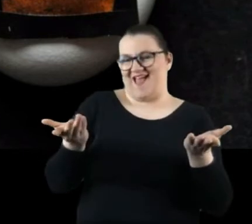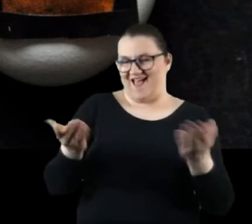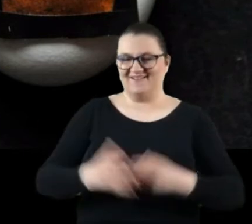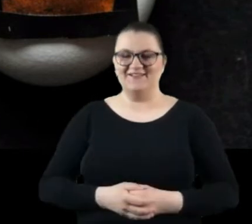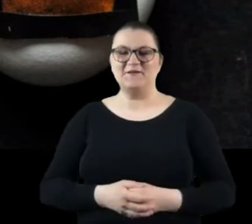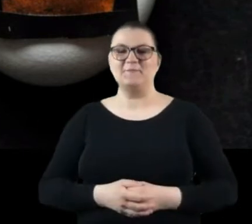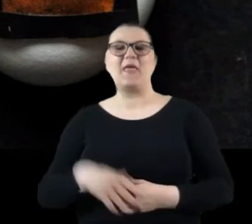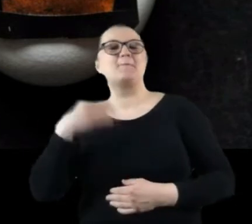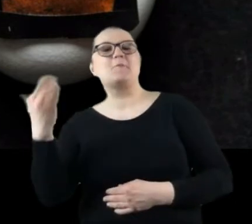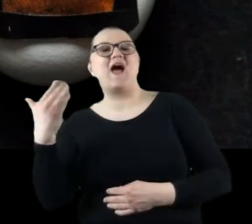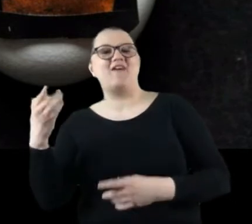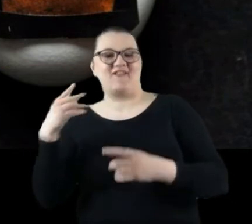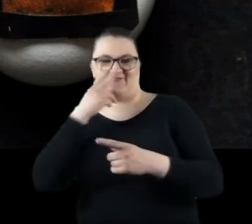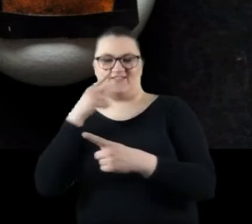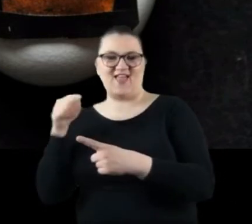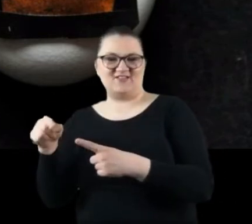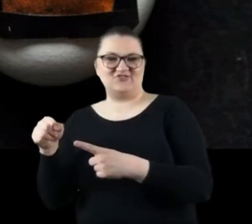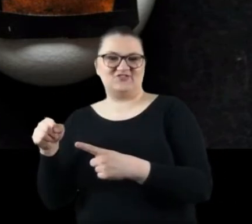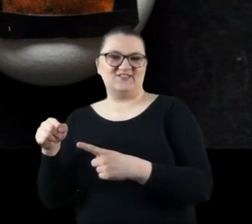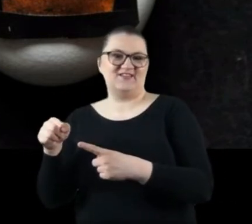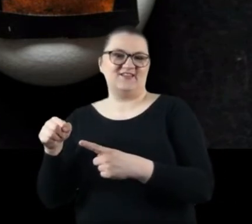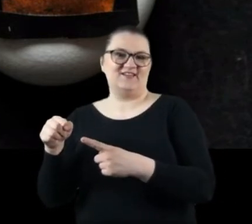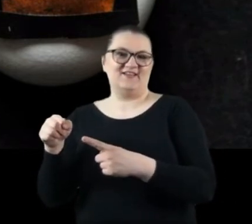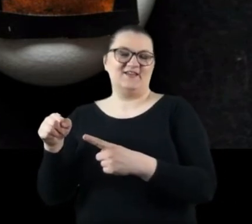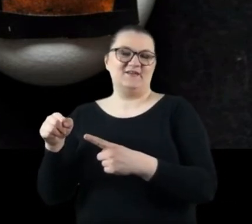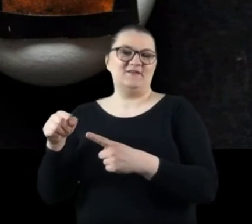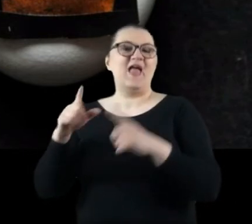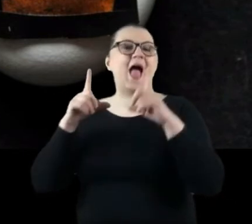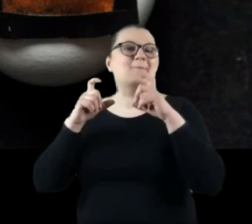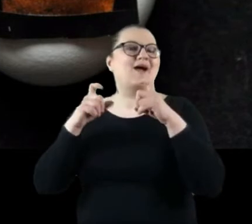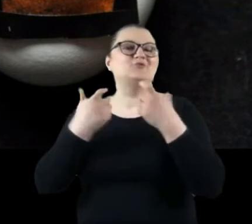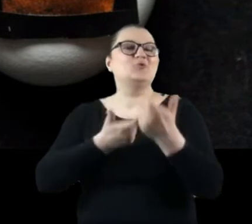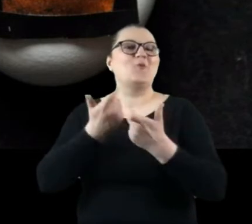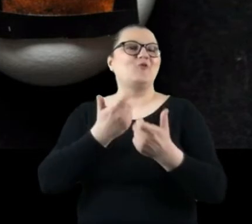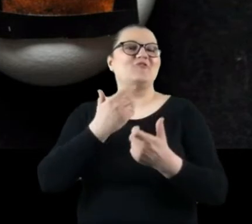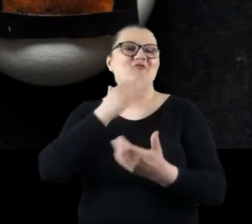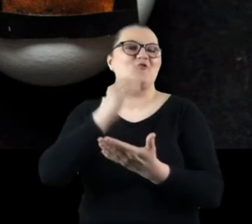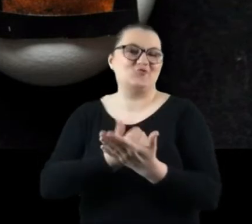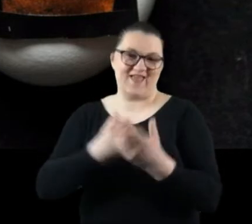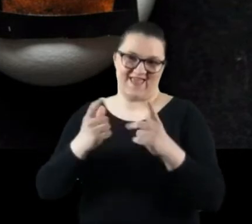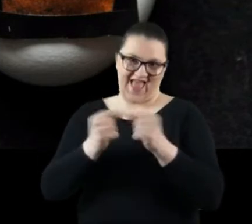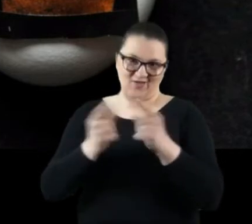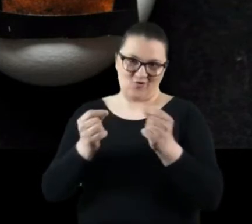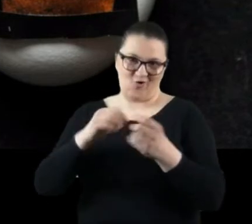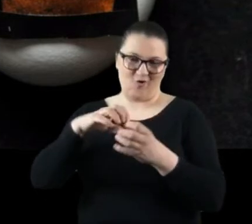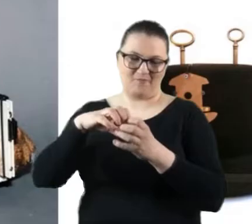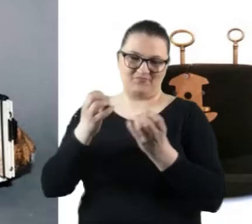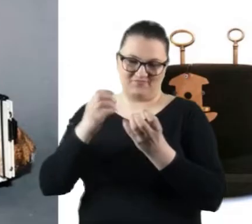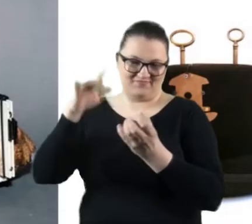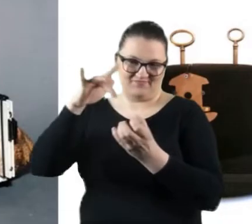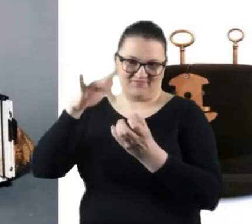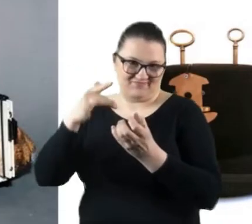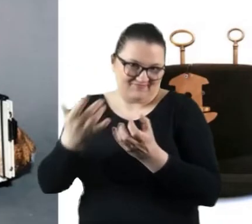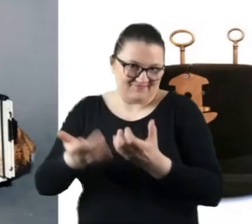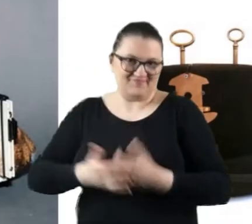stronie mamy aparat zrobiony ze skorupki jajka. Ale tak naprawdę